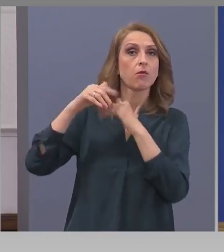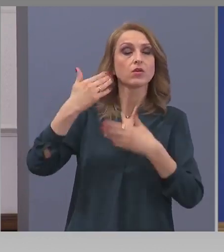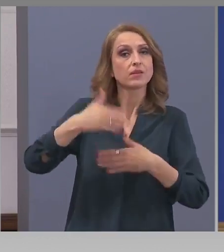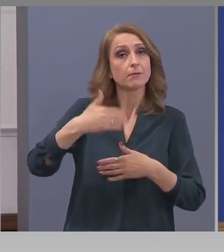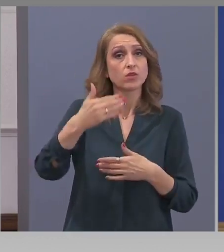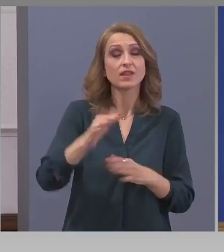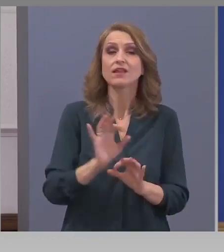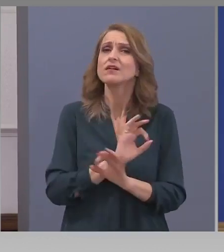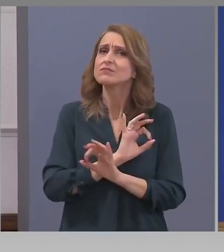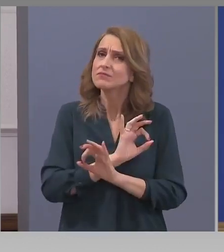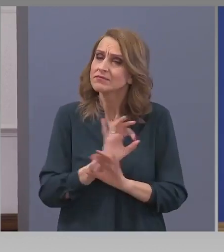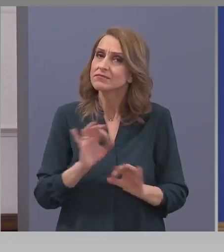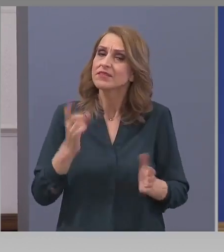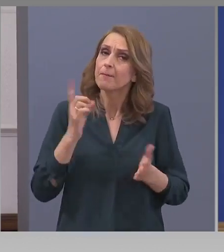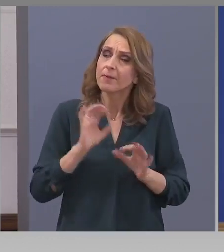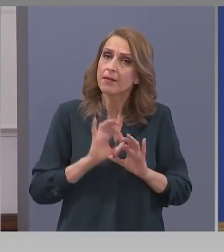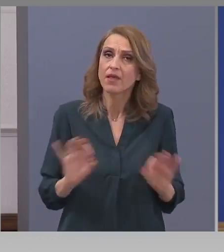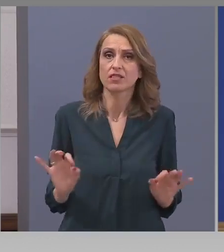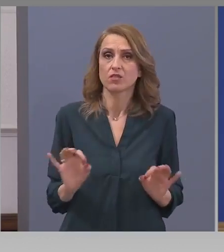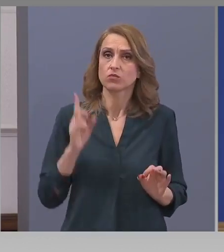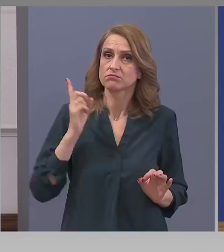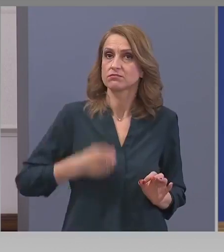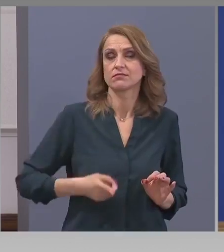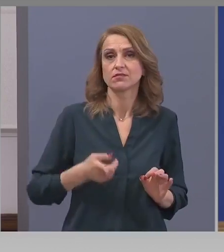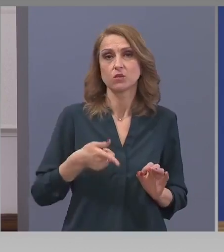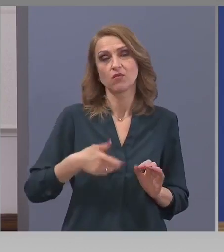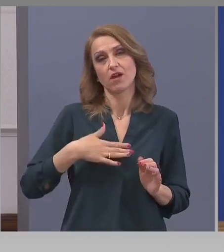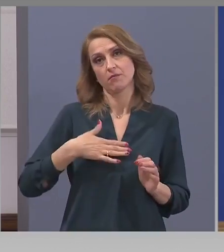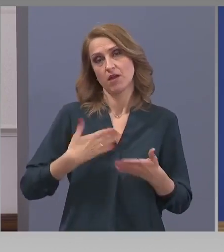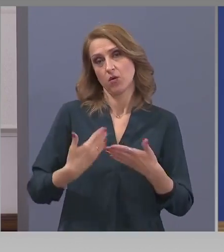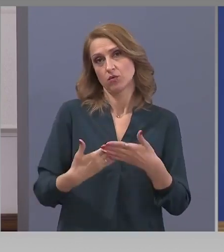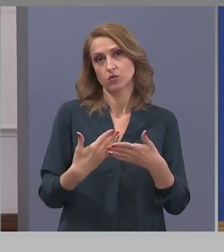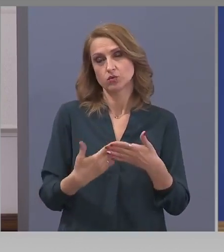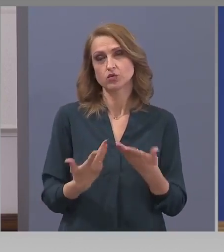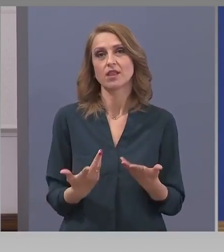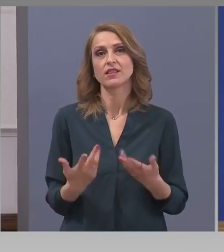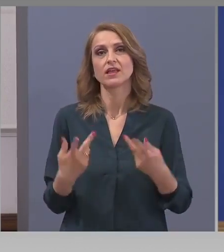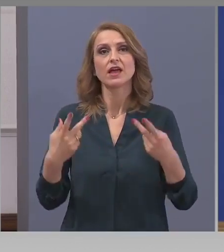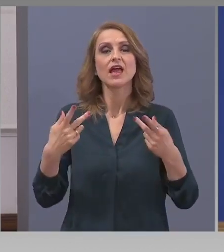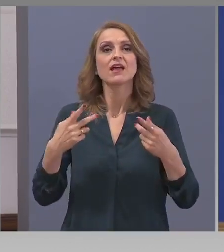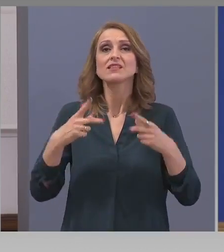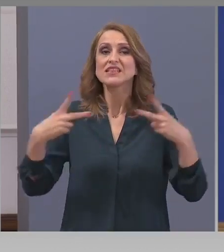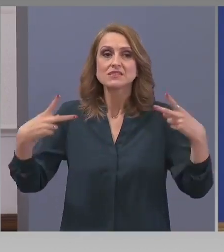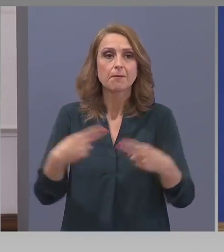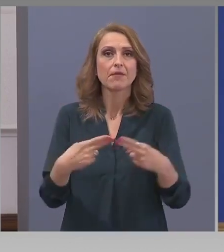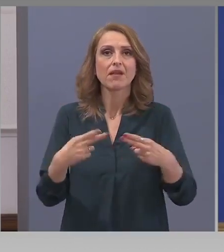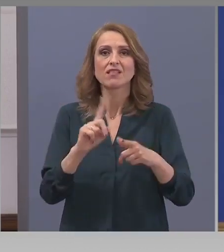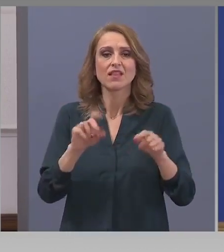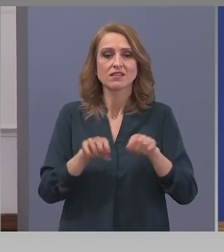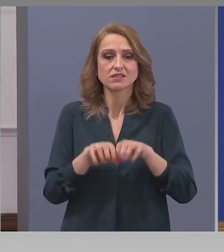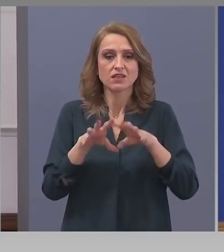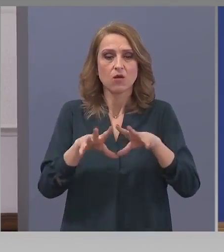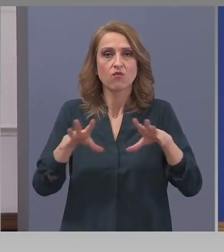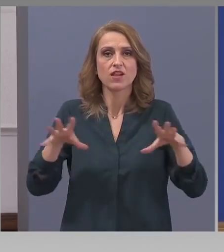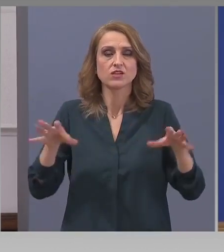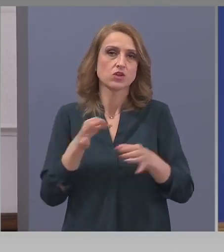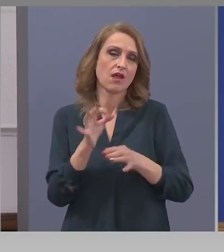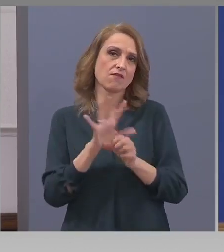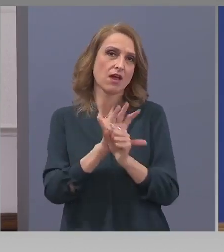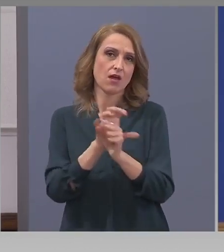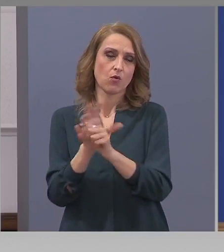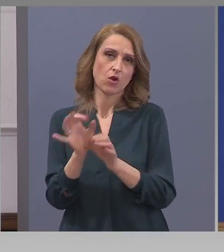Непременно има отношение това към спиране, разпространението на коронавируса.